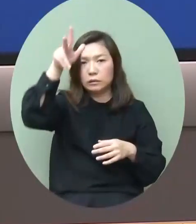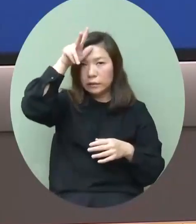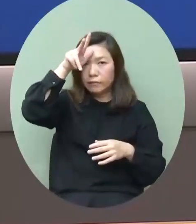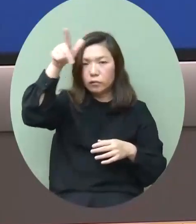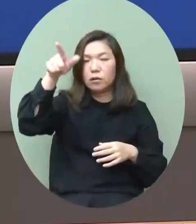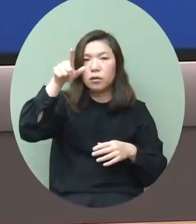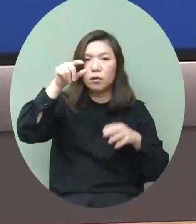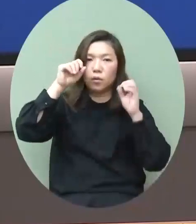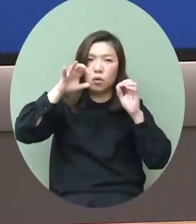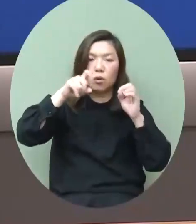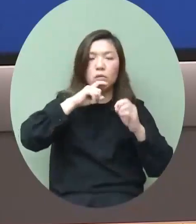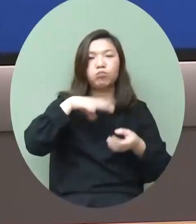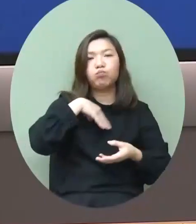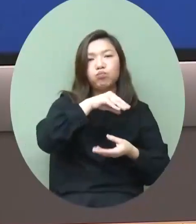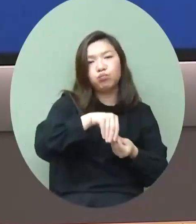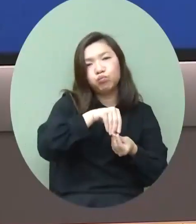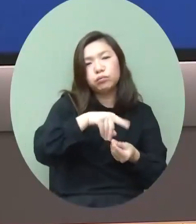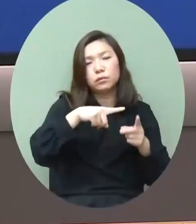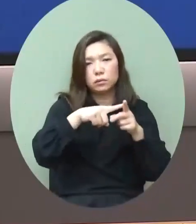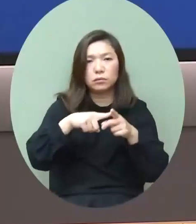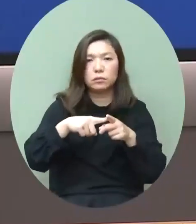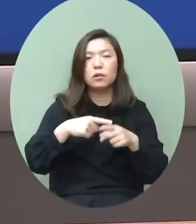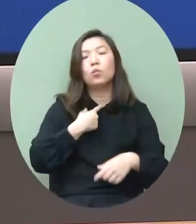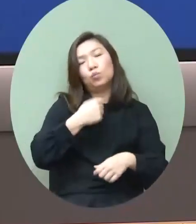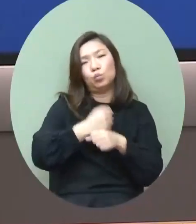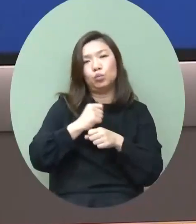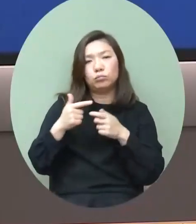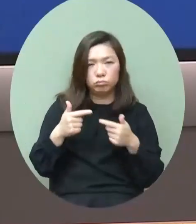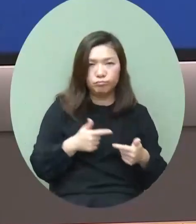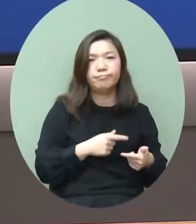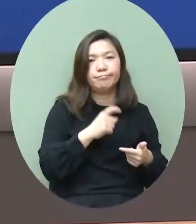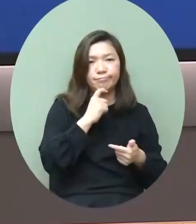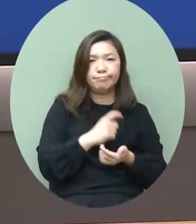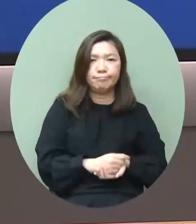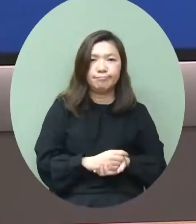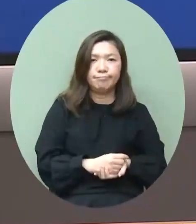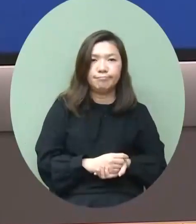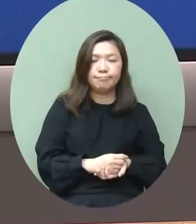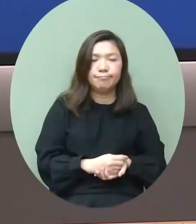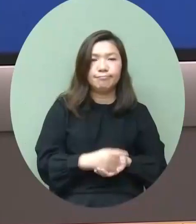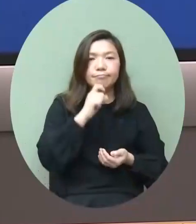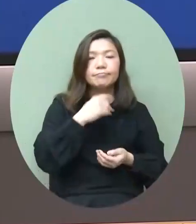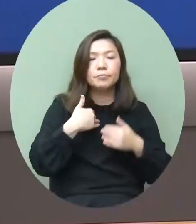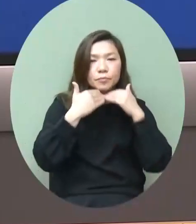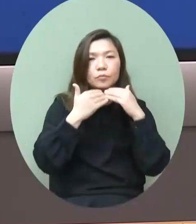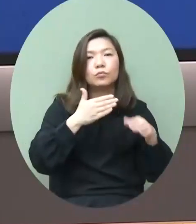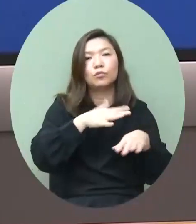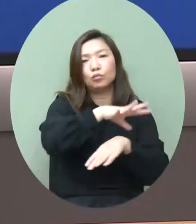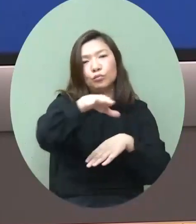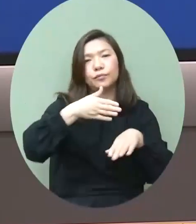表示對於市民的關懷這些工作我們也在做我亦都希望全社會都